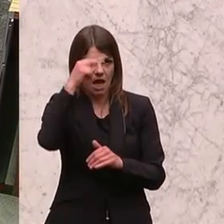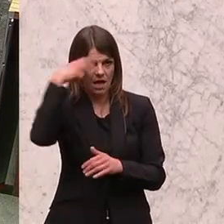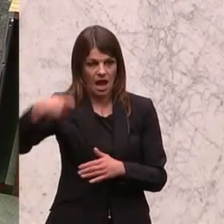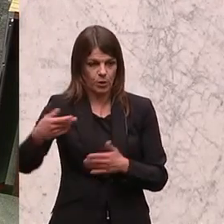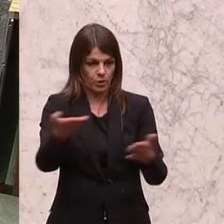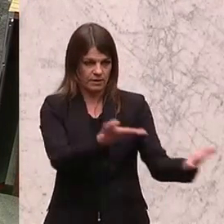Brandstetter. Vielen